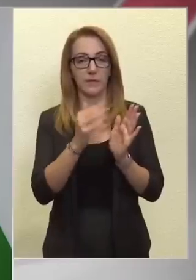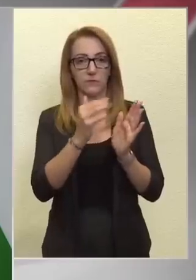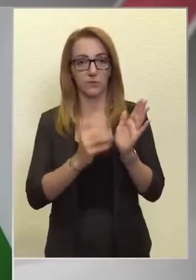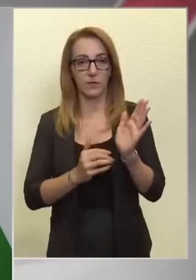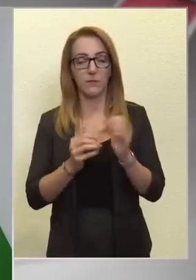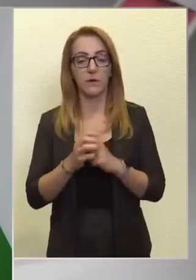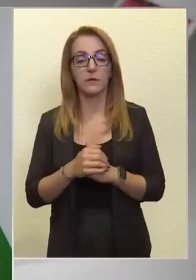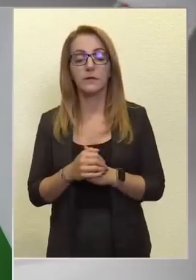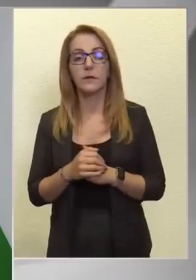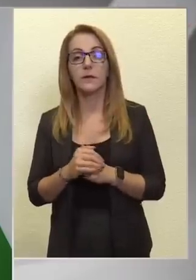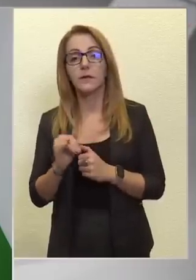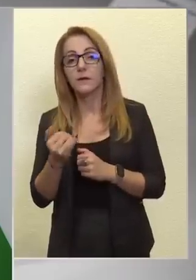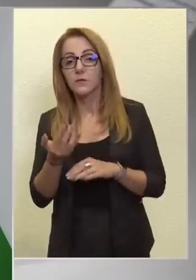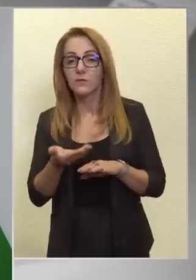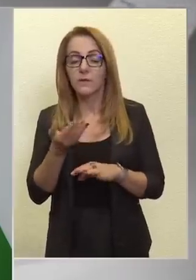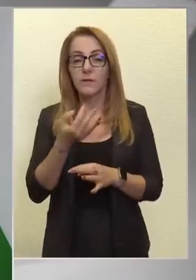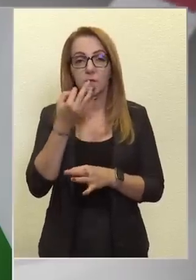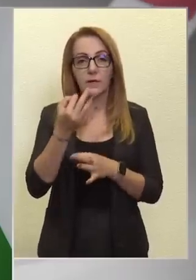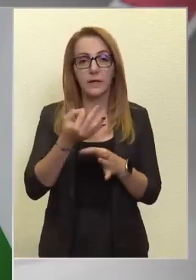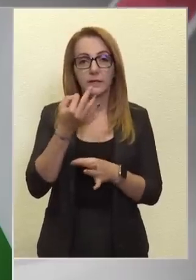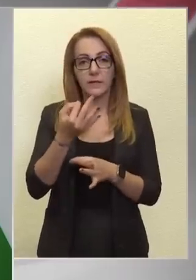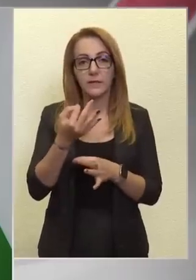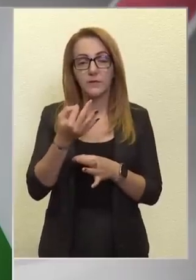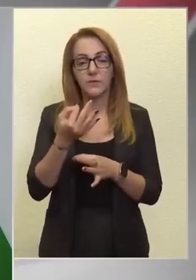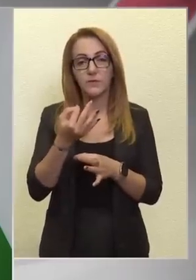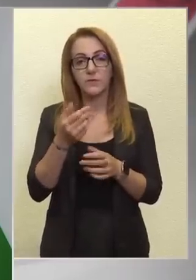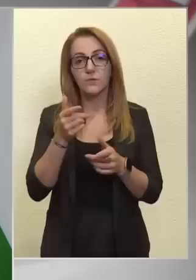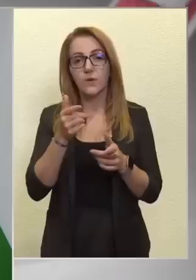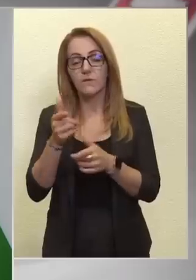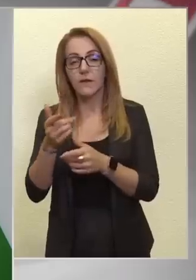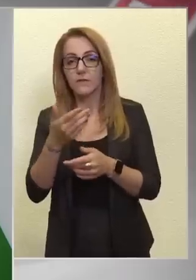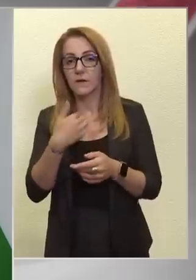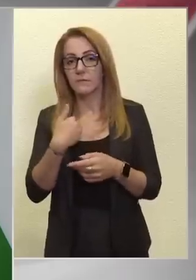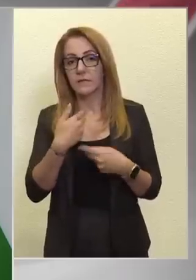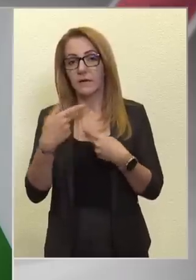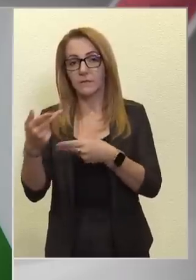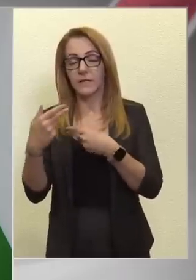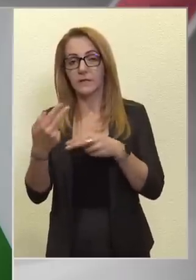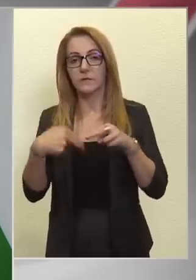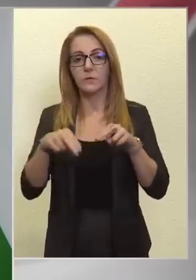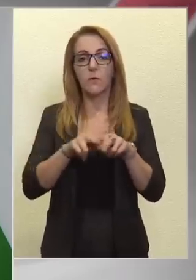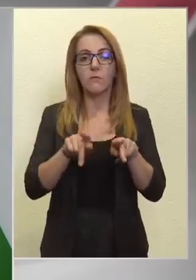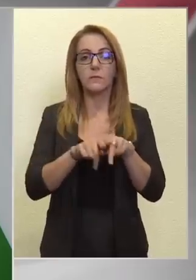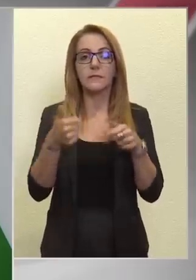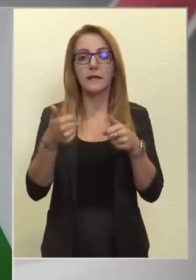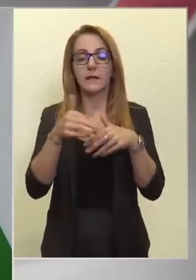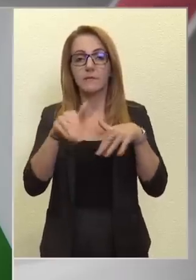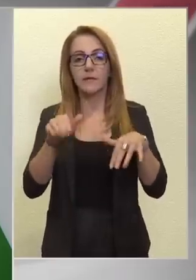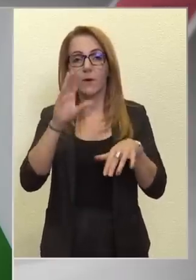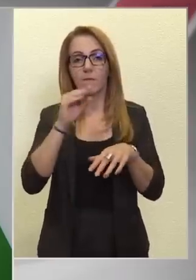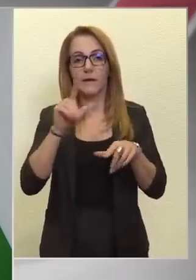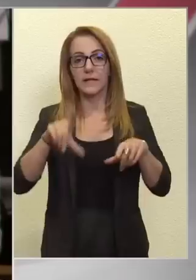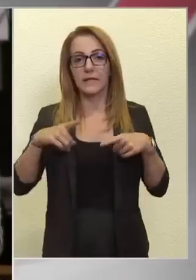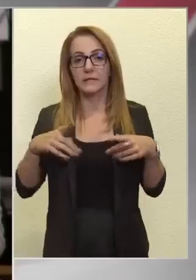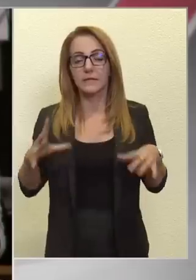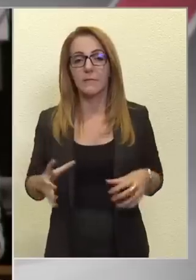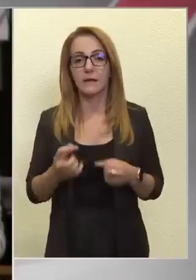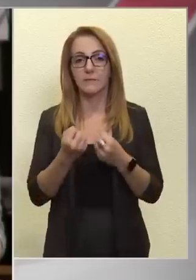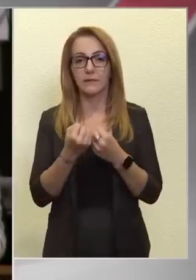És akkor felmerül a kérdés, hogy ugyan fegyvert mi nem szállítottunk, de több mint egymillió ember életét mentettük meg,